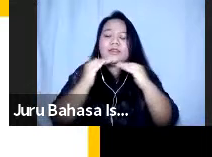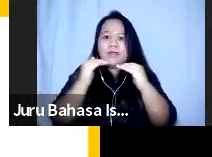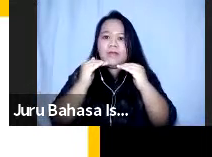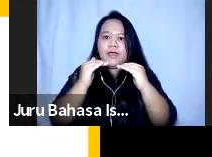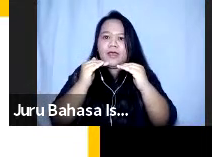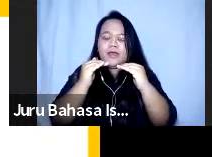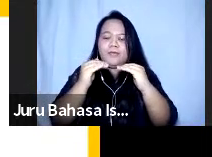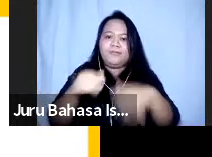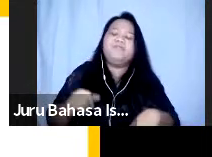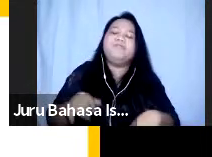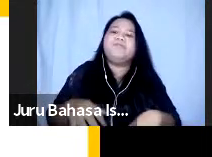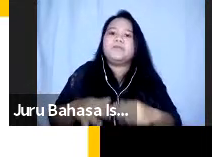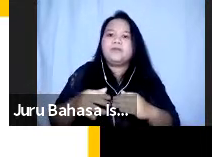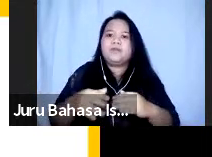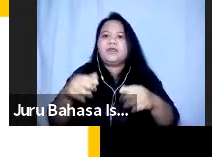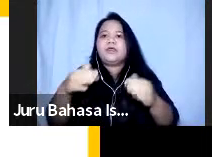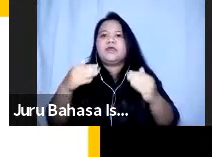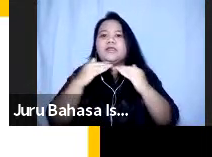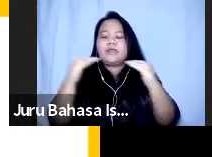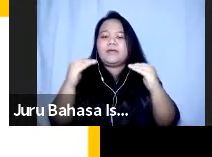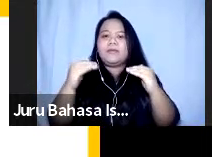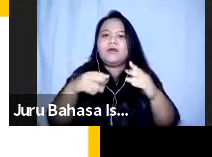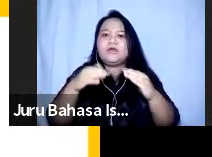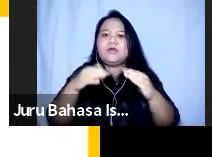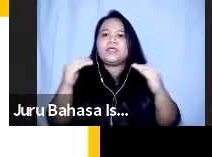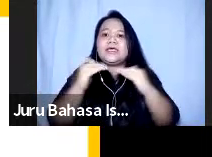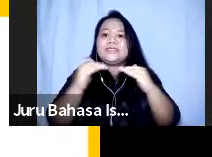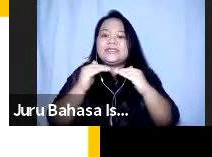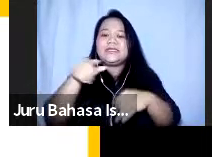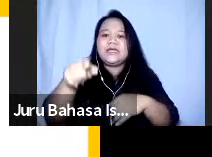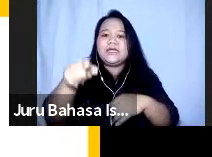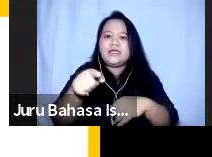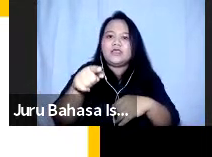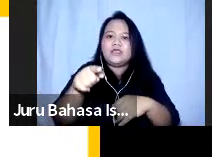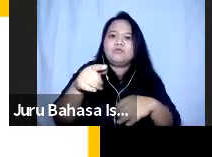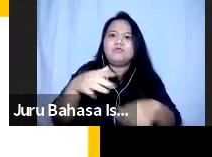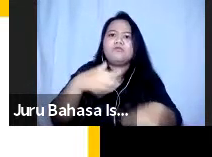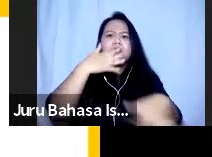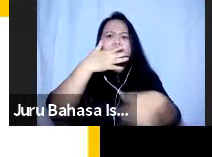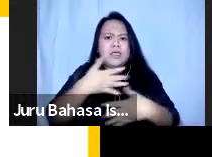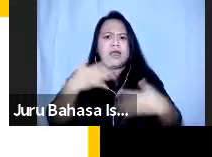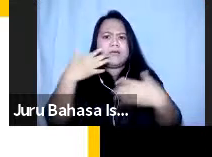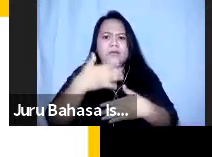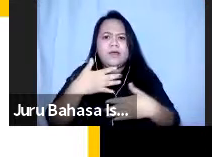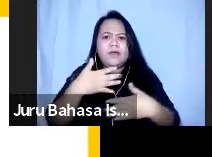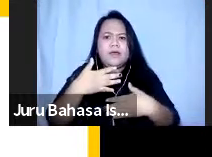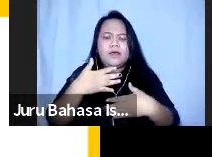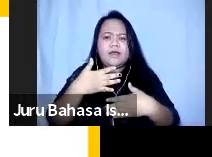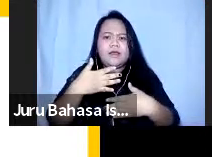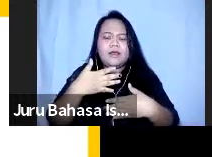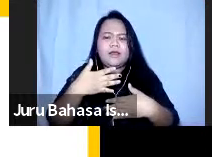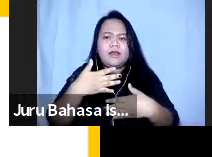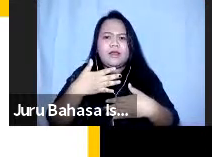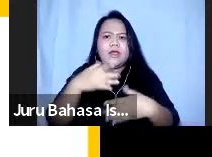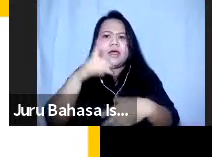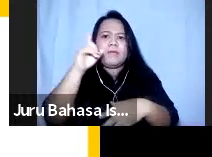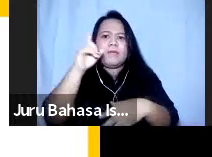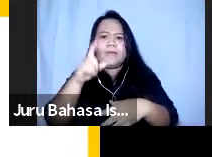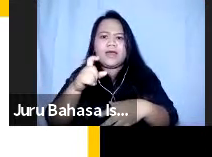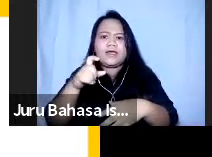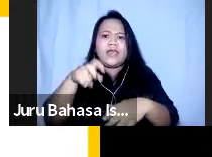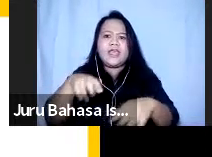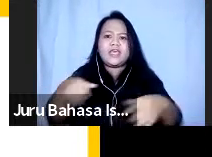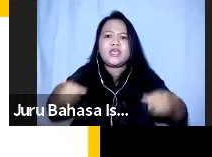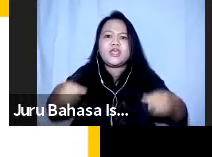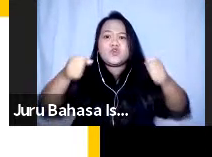sejajar lah ketika kita sejajar itu rasanya memang nyaman sekali bagi terutama kami yang pengguna kursi roda pun merasa